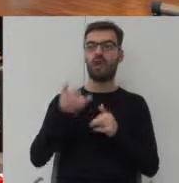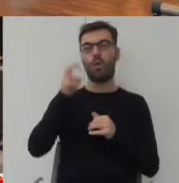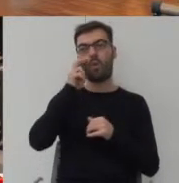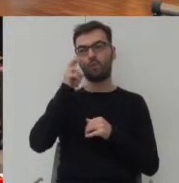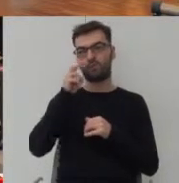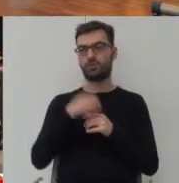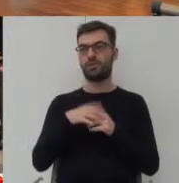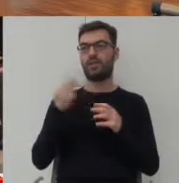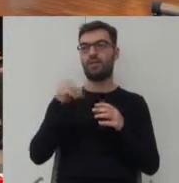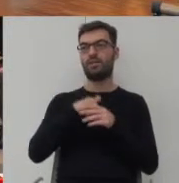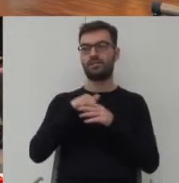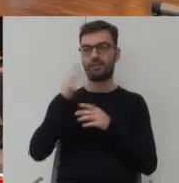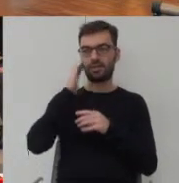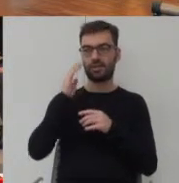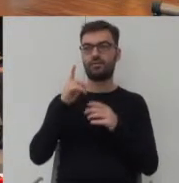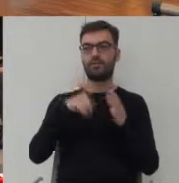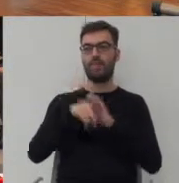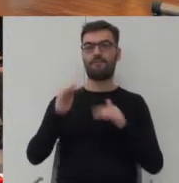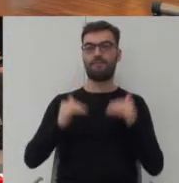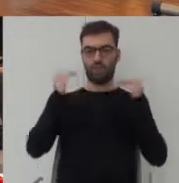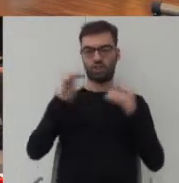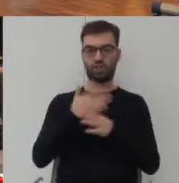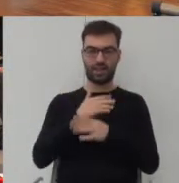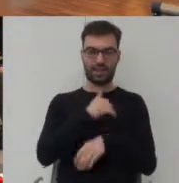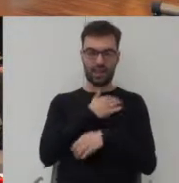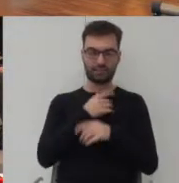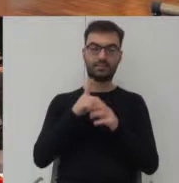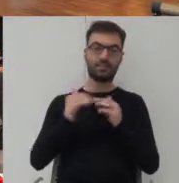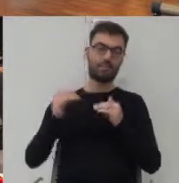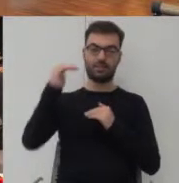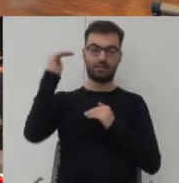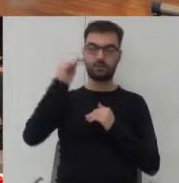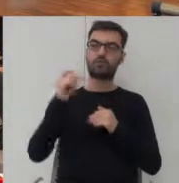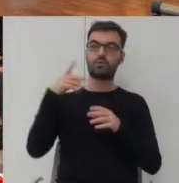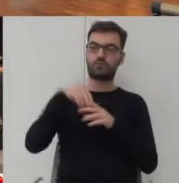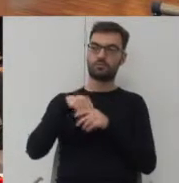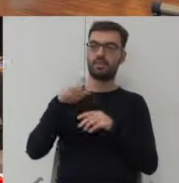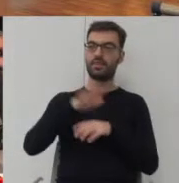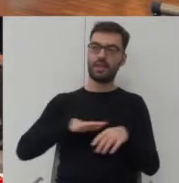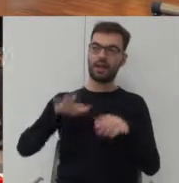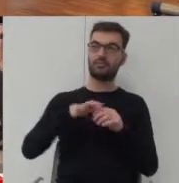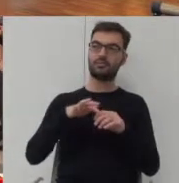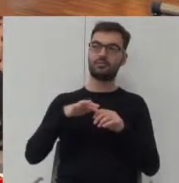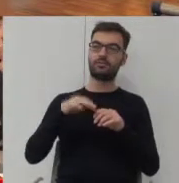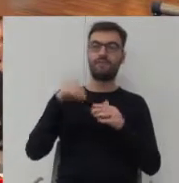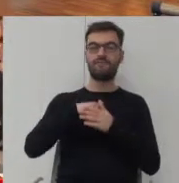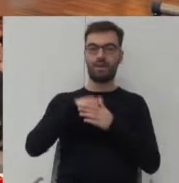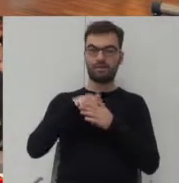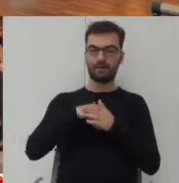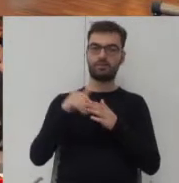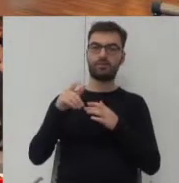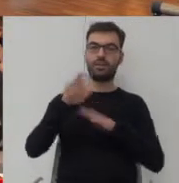inwestycje mieszkaniowe adresowane do wyższej klasy średniej i wyżej mają często w sobie właśnie teren taki wewnętrzny